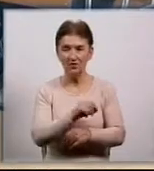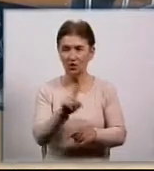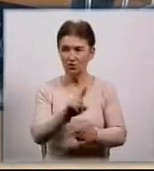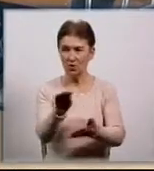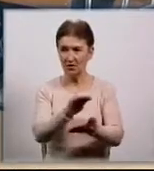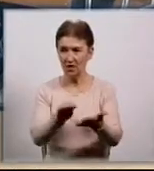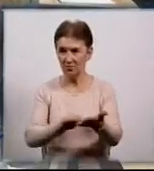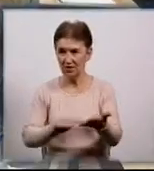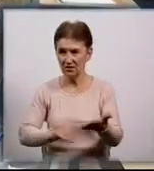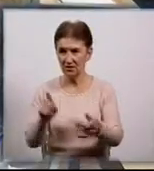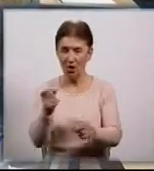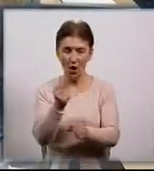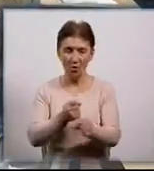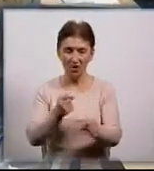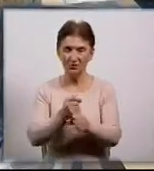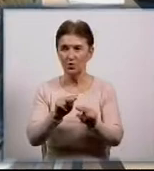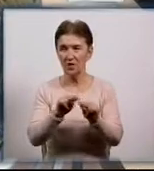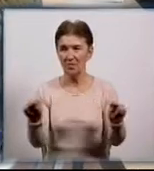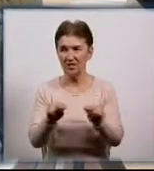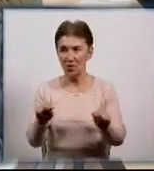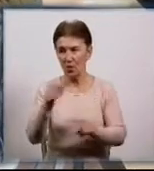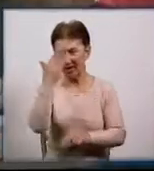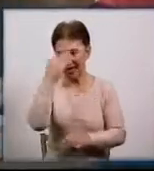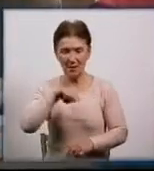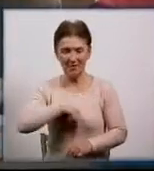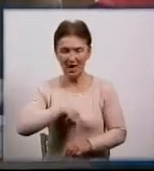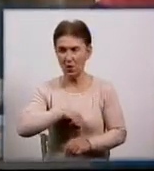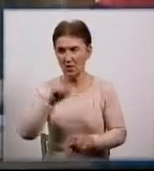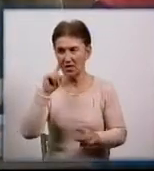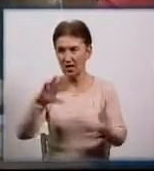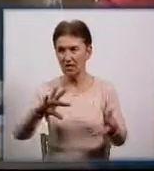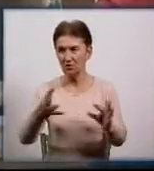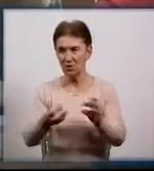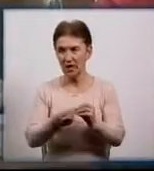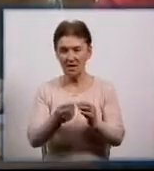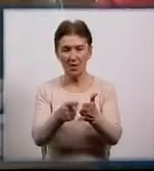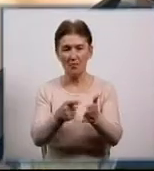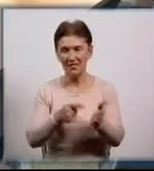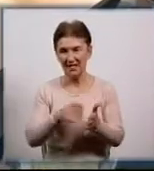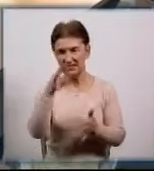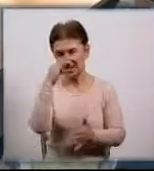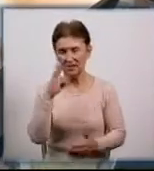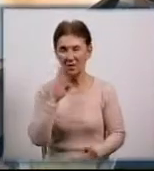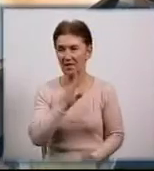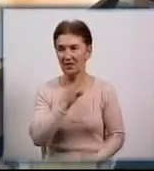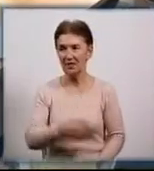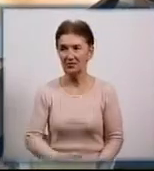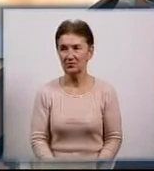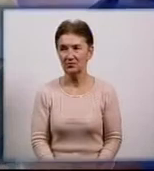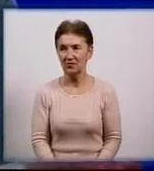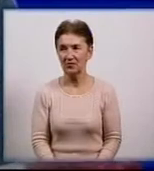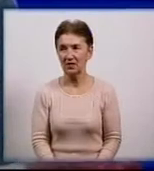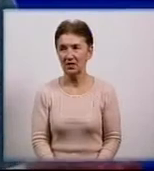'ятикласниками, опрацюють шкільні педагоги та психологи. Результатами поділяться з батьками. Інна Примак, Сергій Баранюк, День за днем.